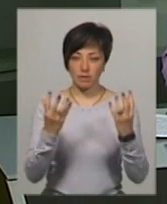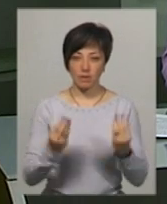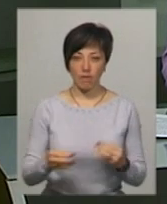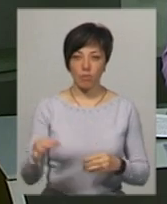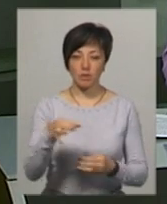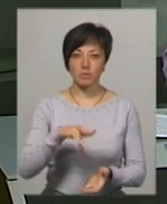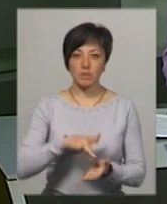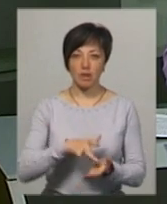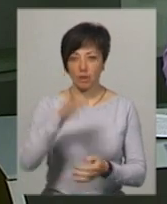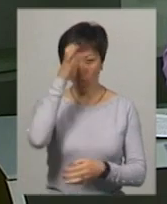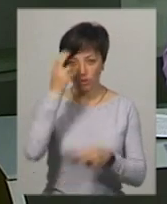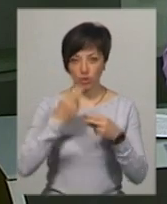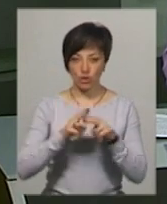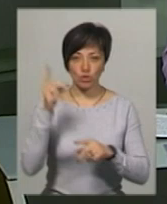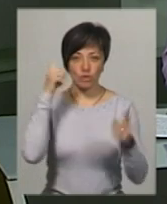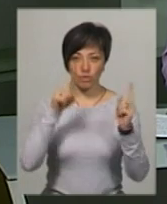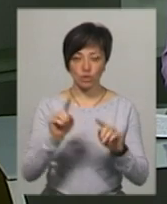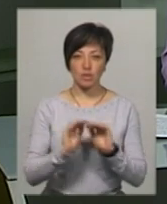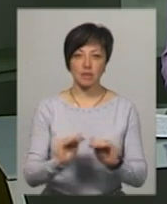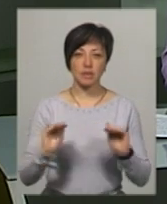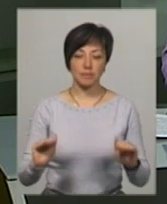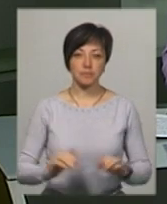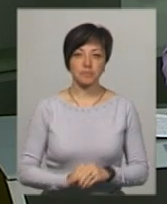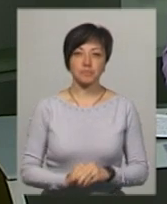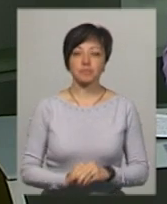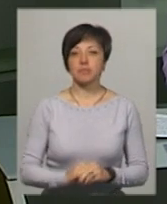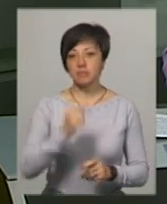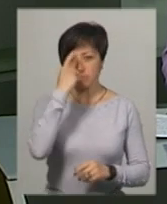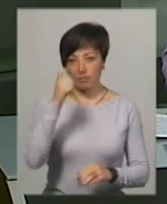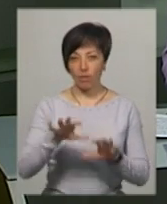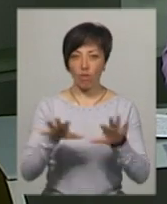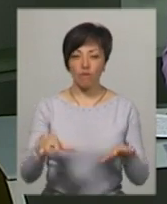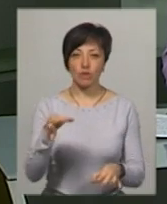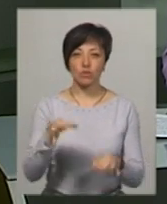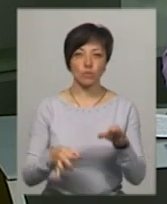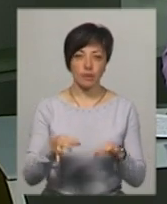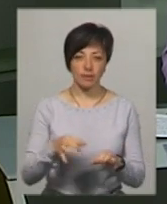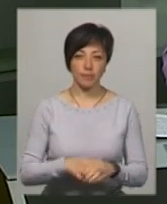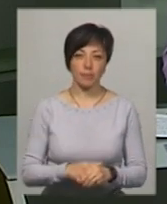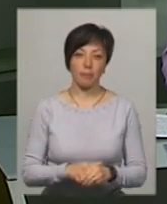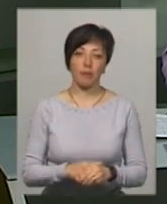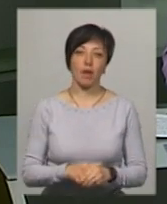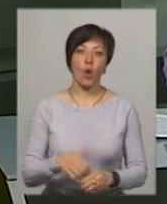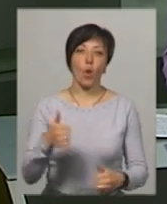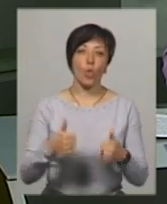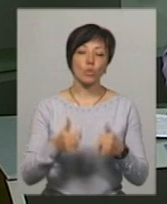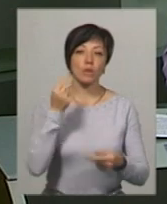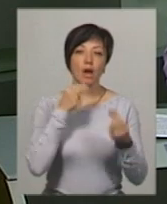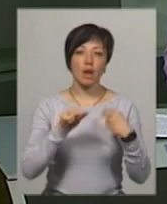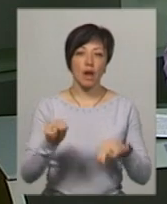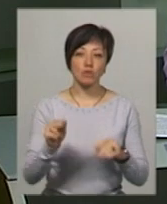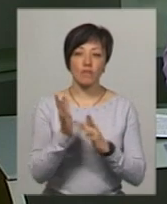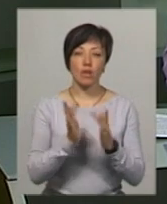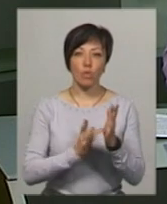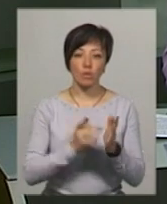в обласному центрі науково-технічної творчості учнівської молоді, повідомив голова журі Валентин Ільїнський. Тож конкурс на кращу великодню